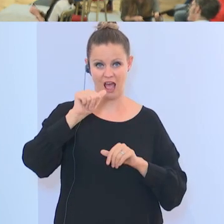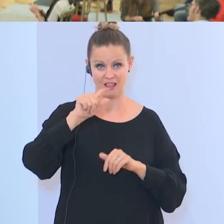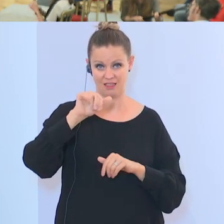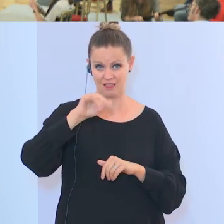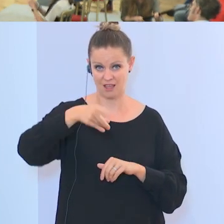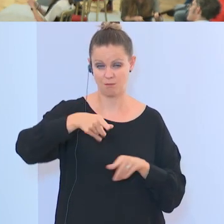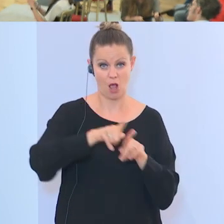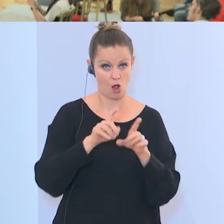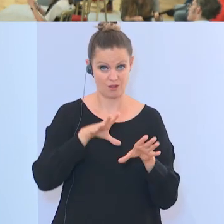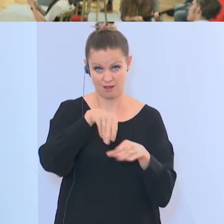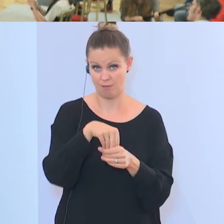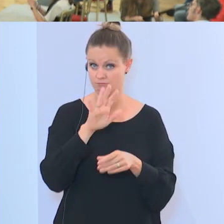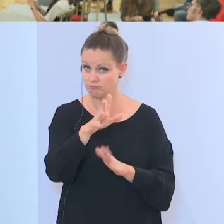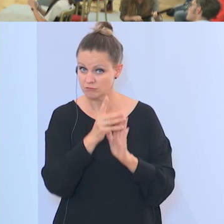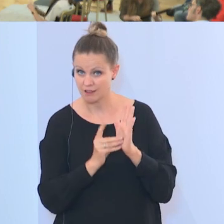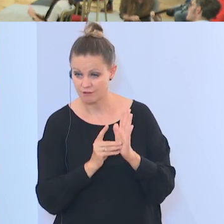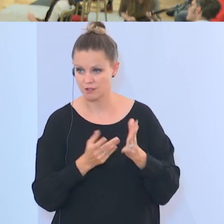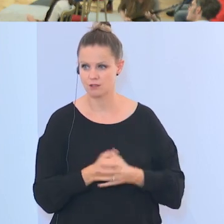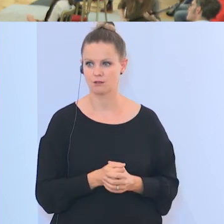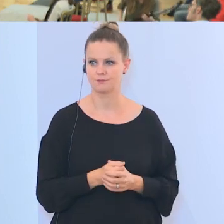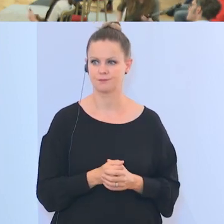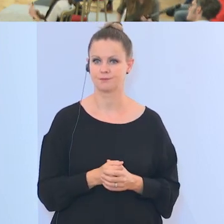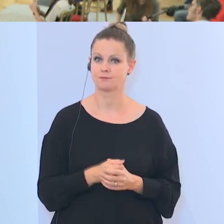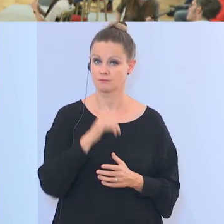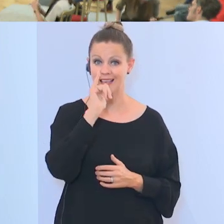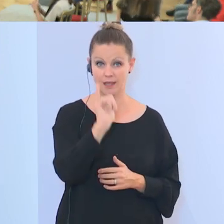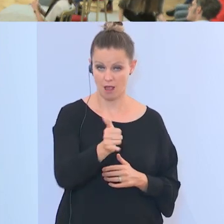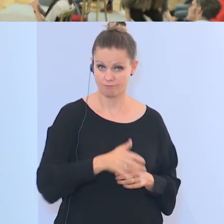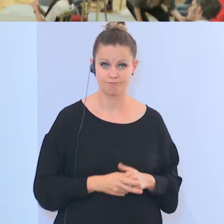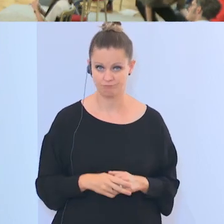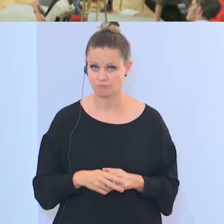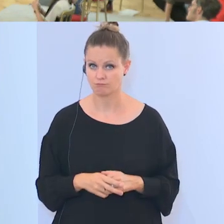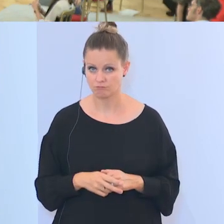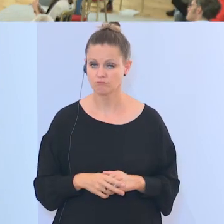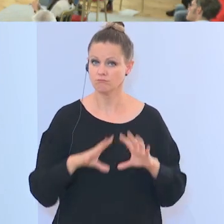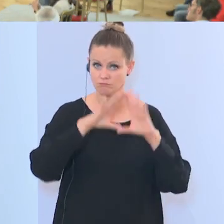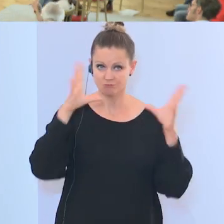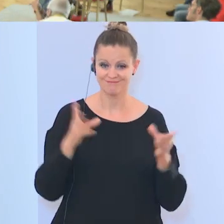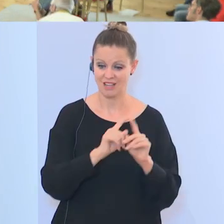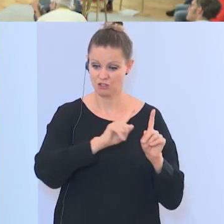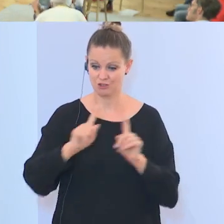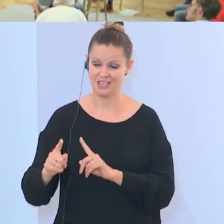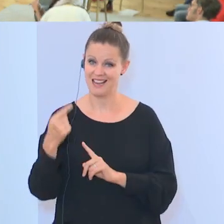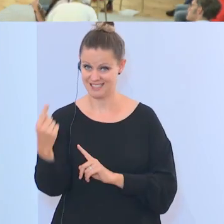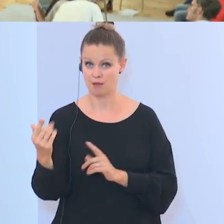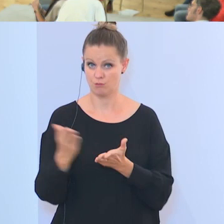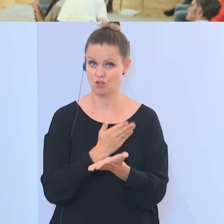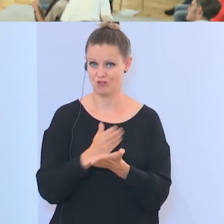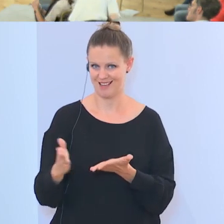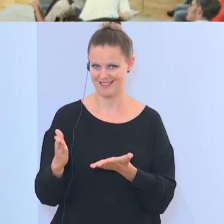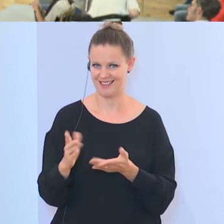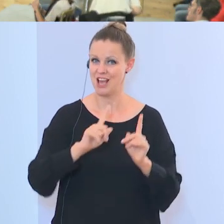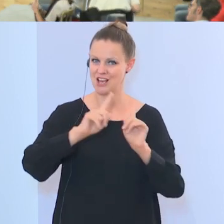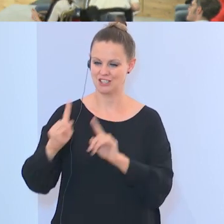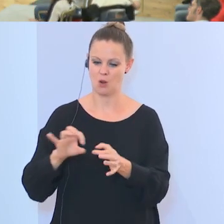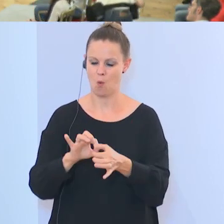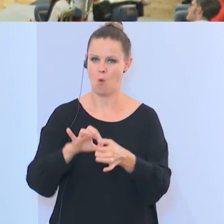politischem Islam, unter Ihrer Definition? Ja, ganz grundsätzlich wird das die Stelle entscheiden. Also die Stelle